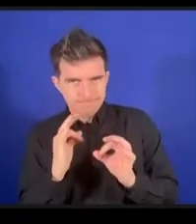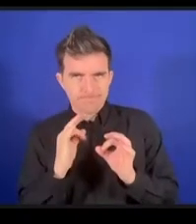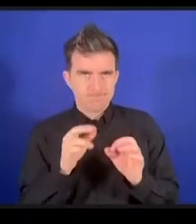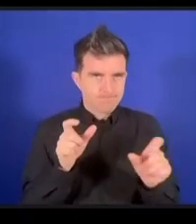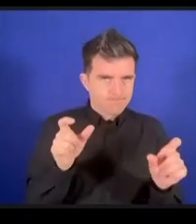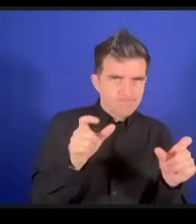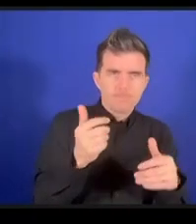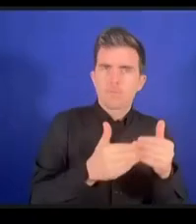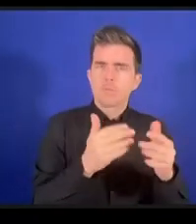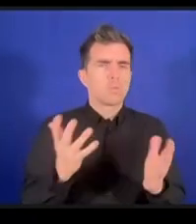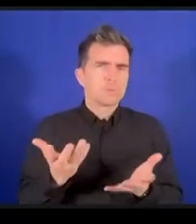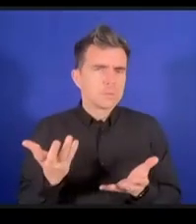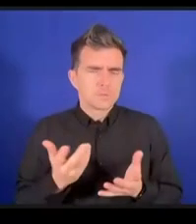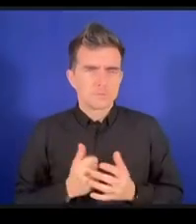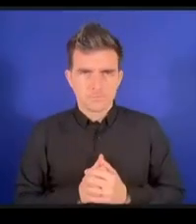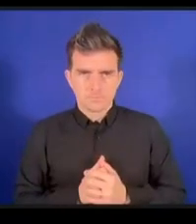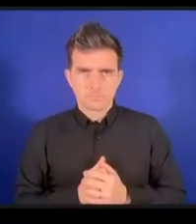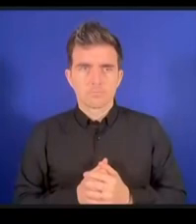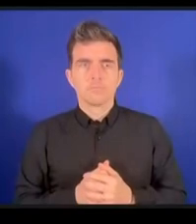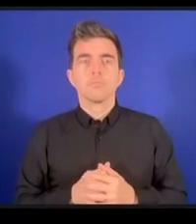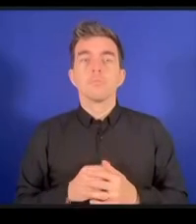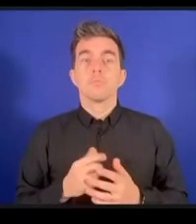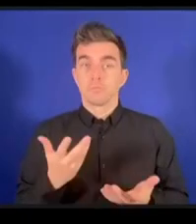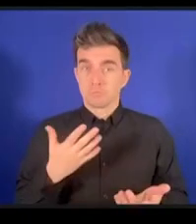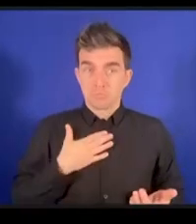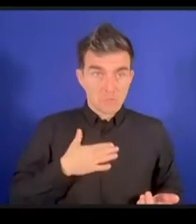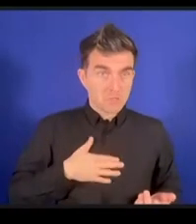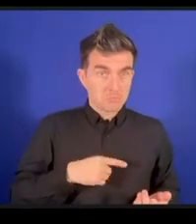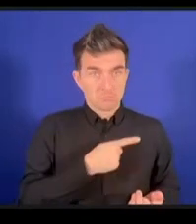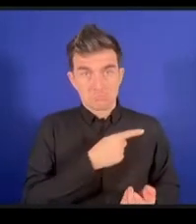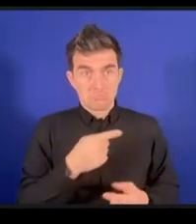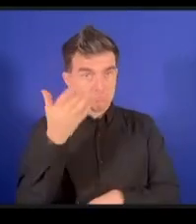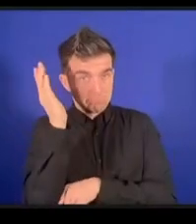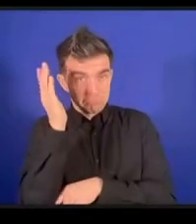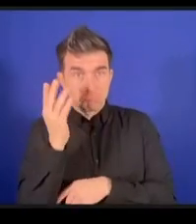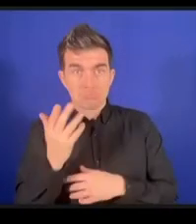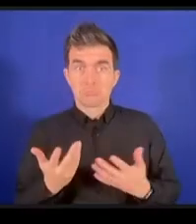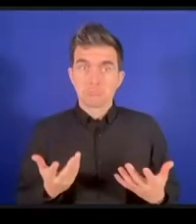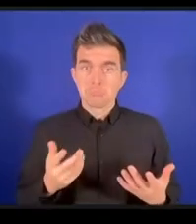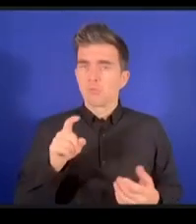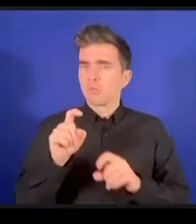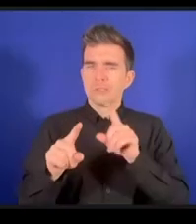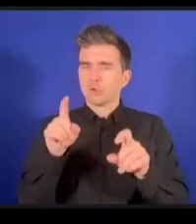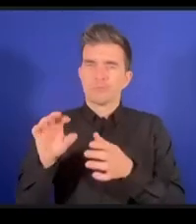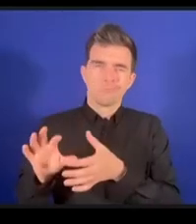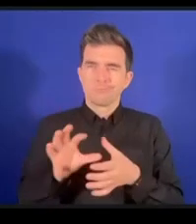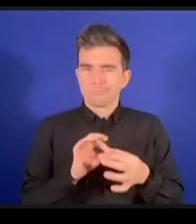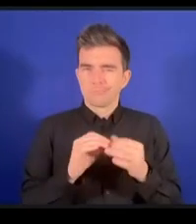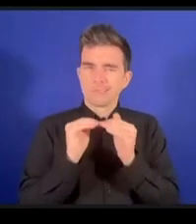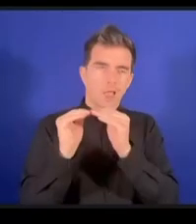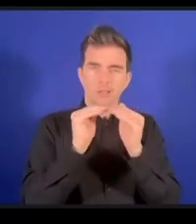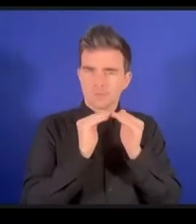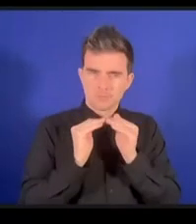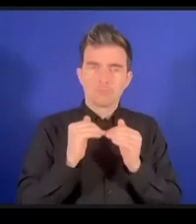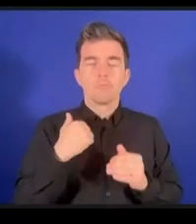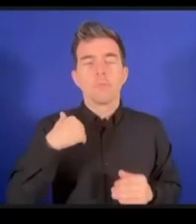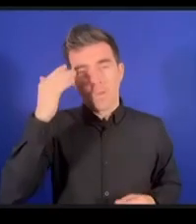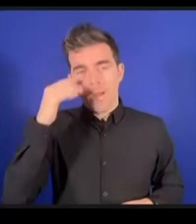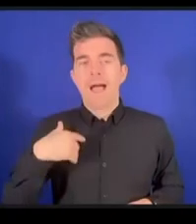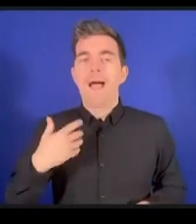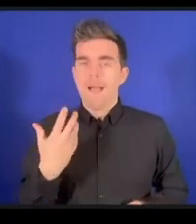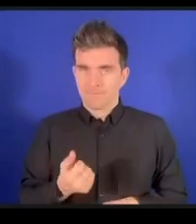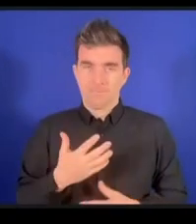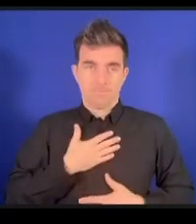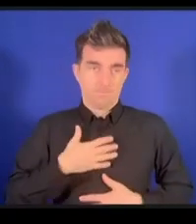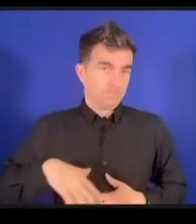何か答えられる人いますかいわば標準についての質問ということですね確か標準についてのダイナミックコイリッションというのもあ